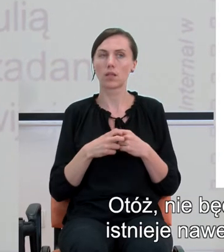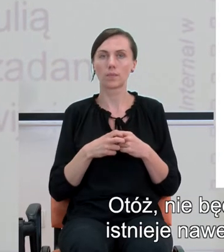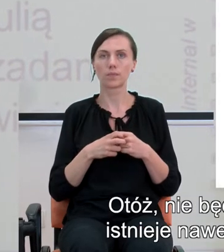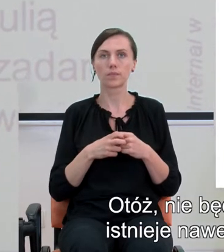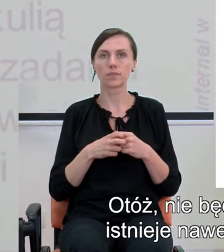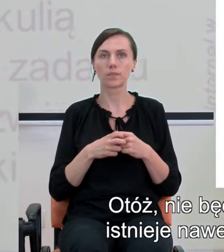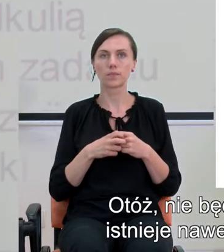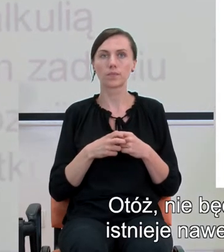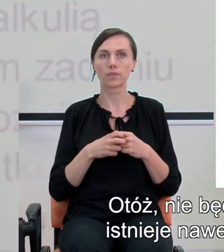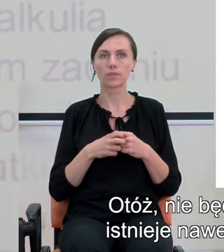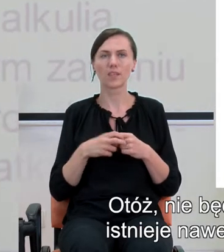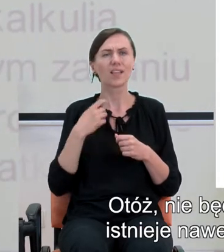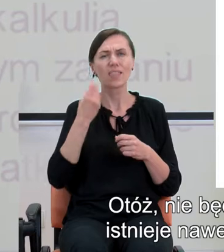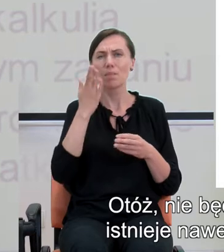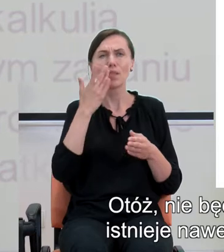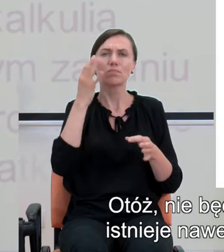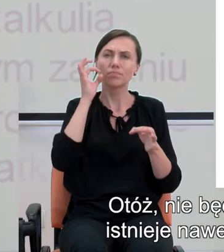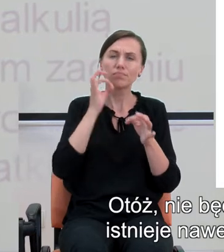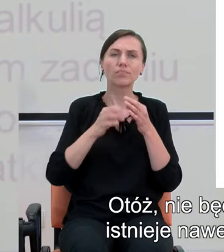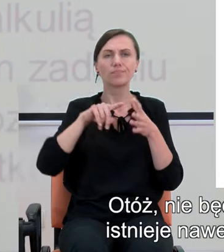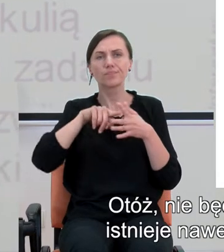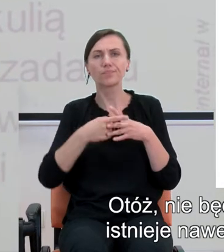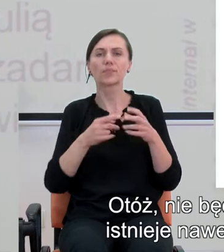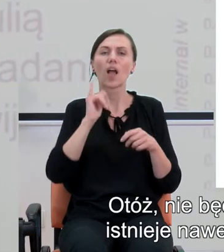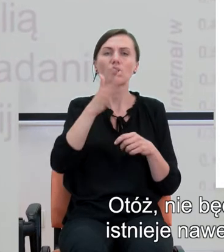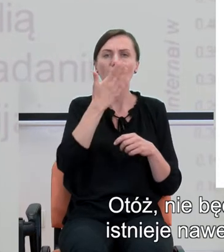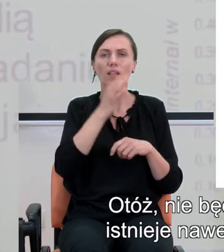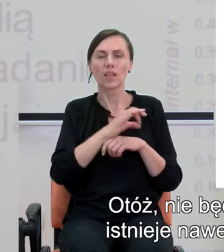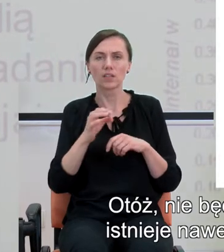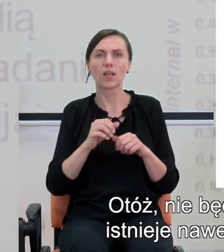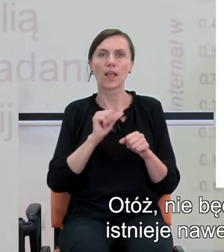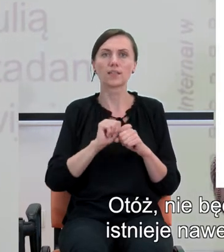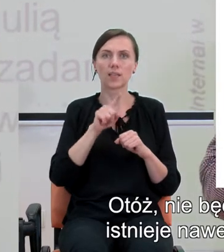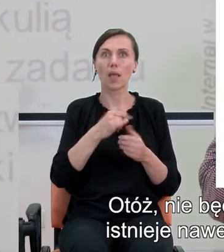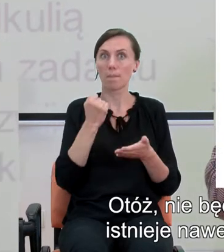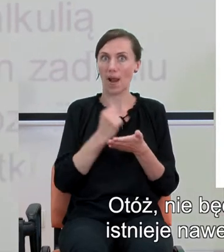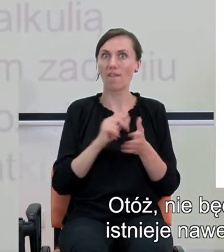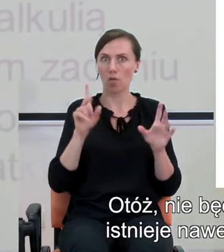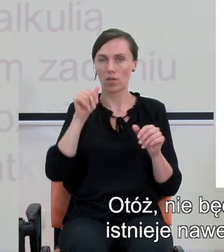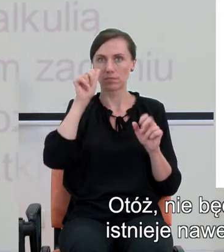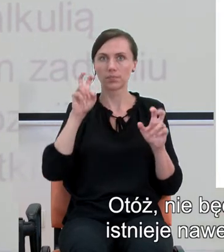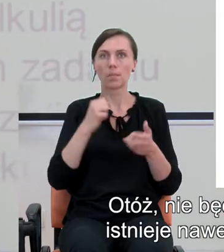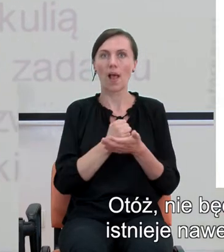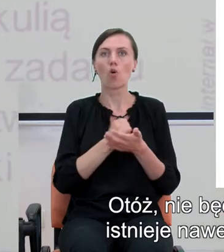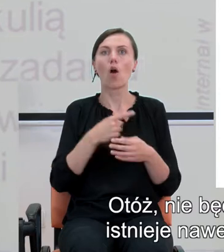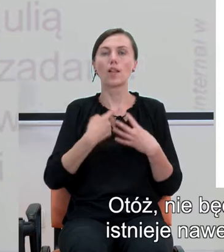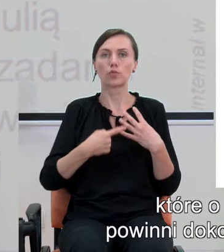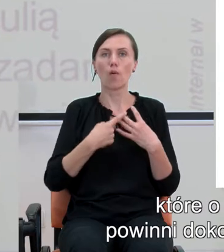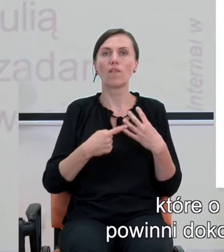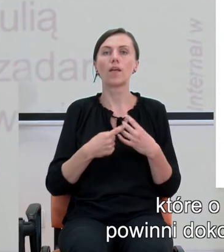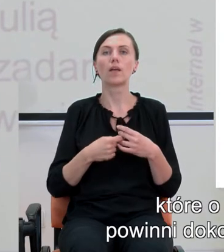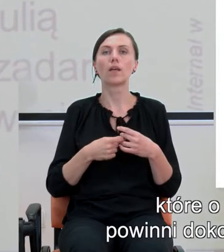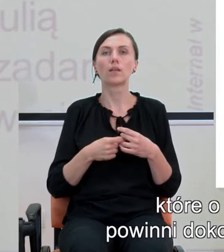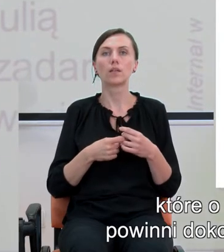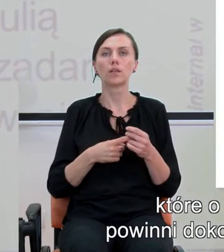nie będę wchodził tu w pewne szczegóły techniczne, istnieje nawet pewne takie prawo liczbowe, psychologiczne, które